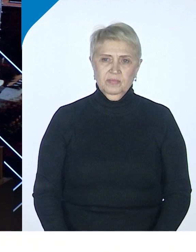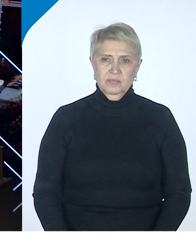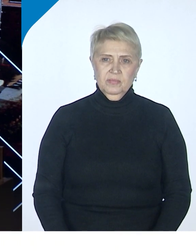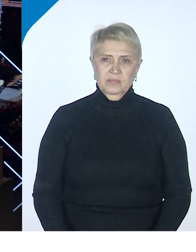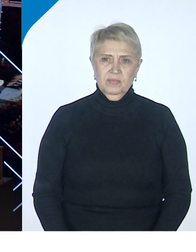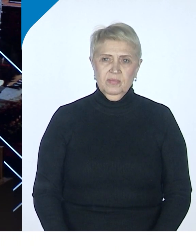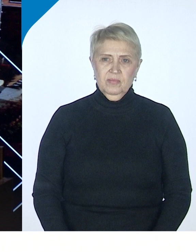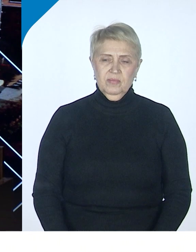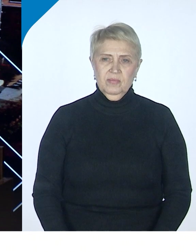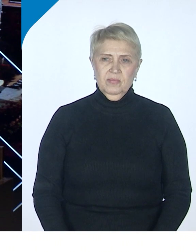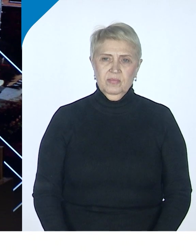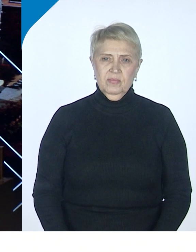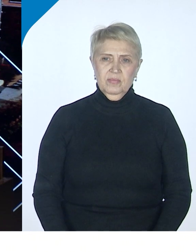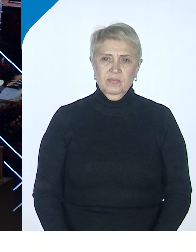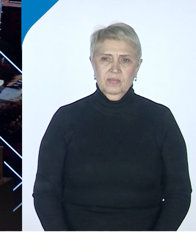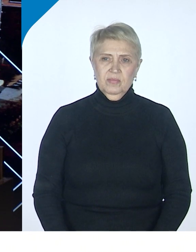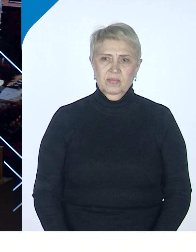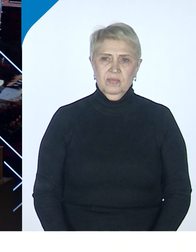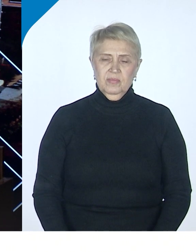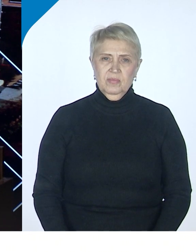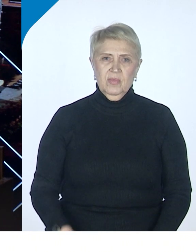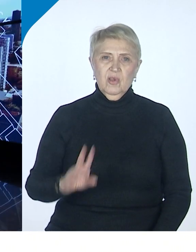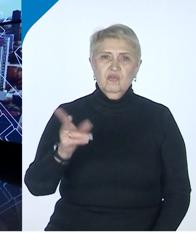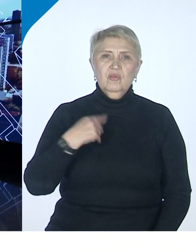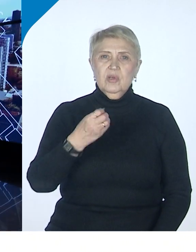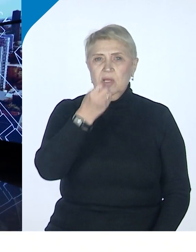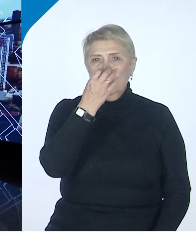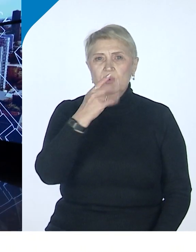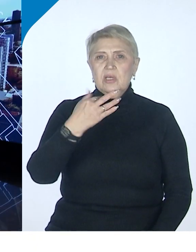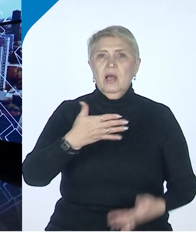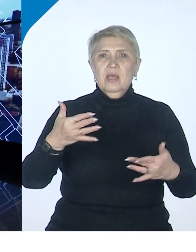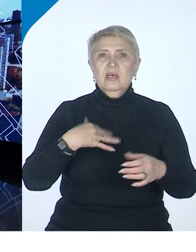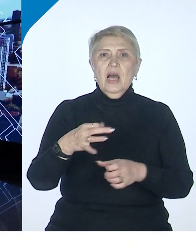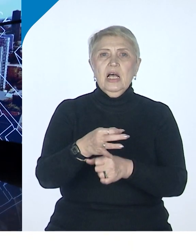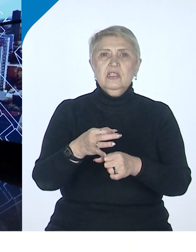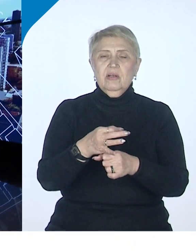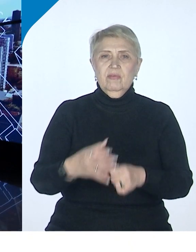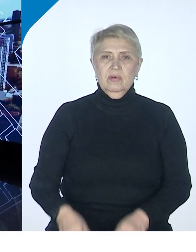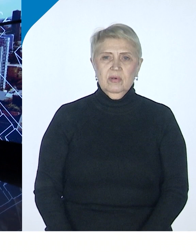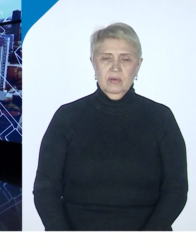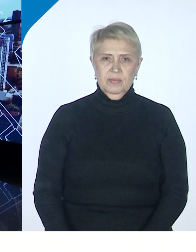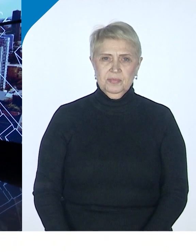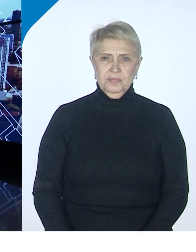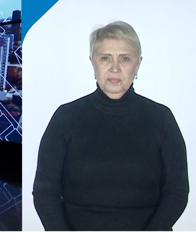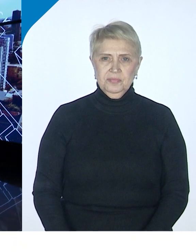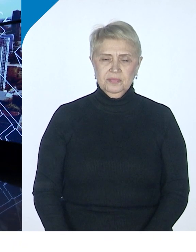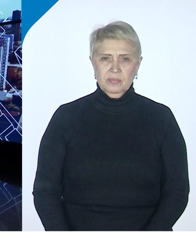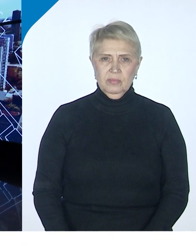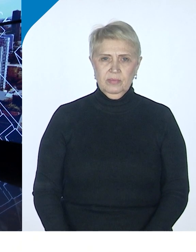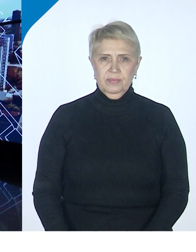там Токийско-Осакской агломерации якогамы и все такое прочее.